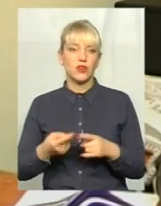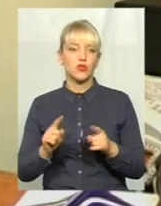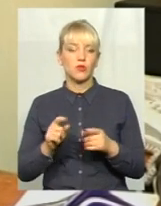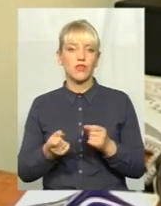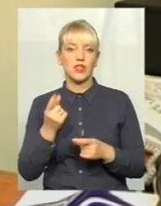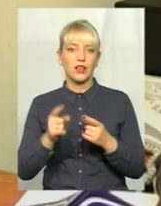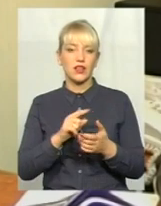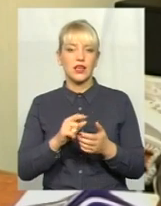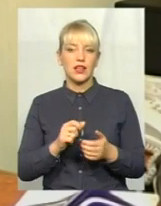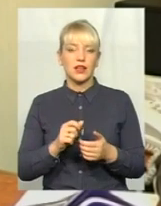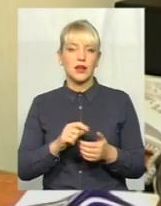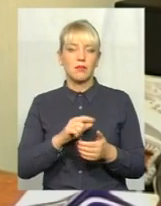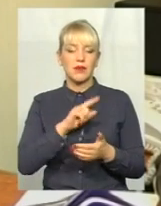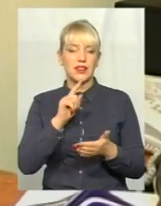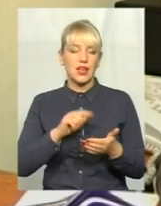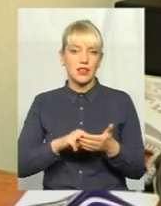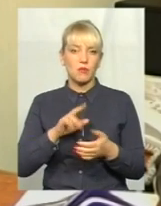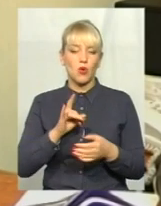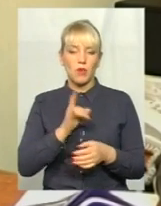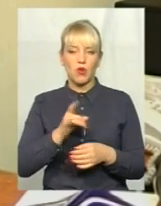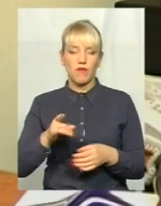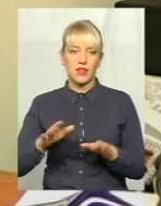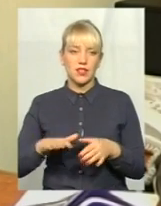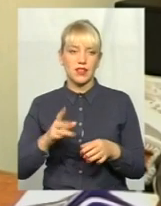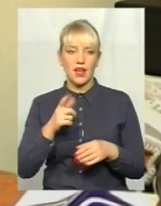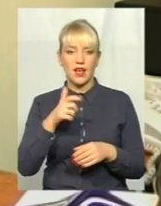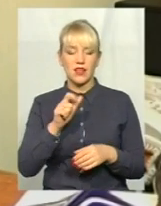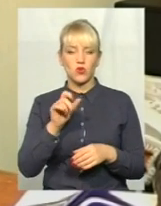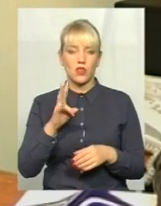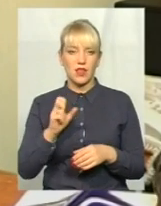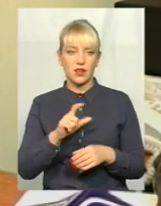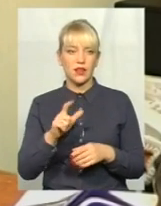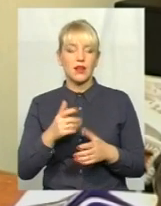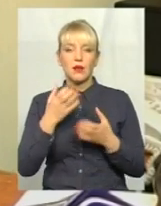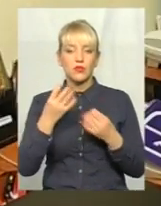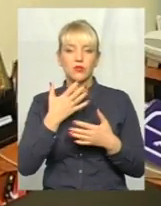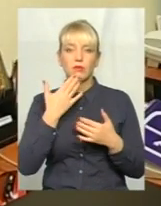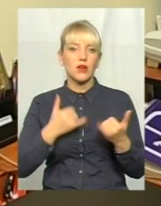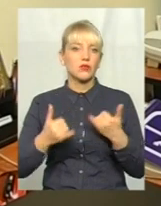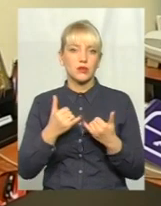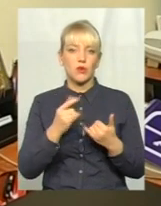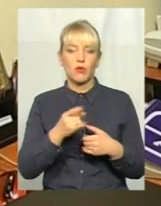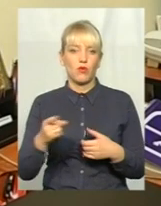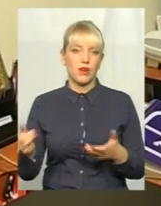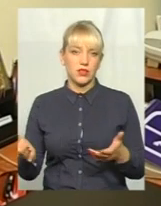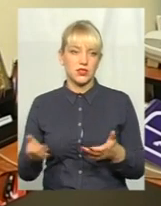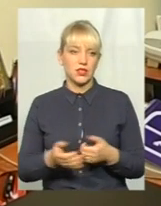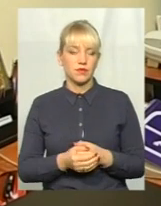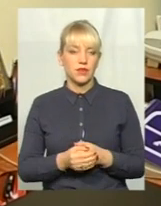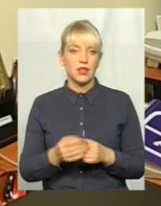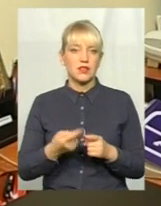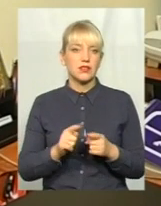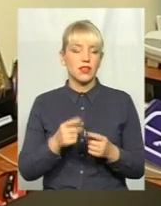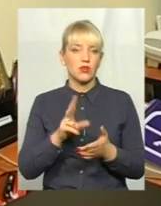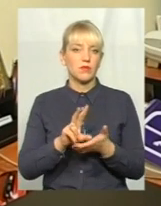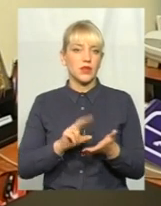газонах? Я не думаю, що якби було паркомісце, хтось б їхав на той газон. Просто немає де припаркуватися. До прикладу,